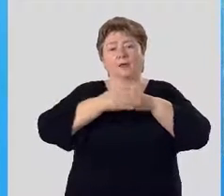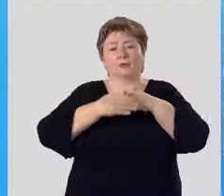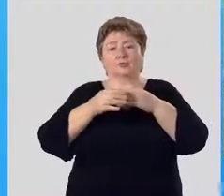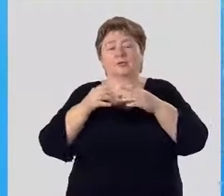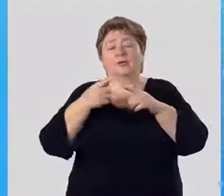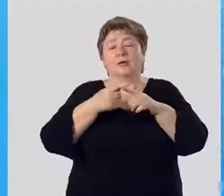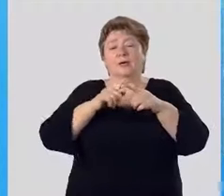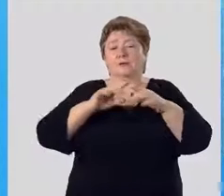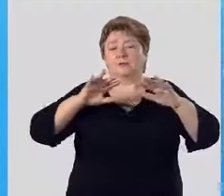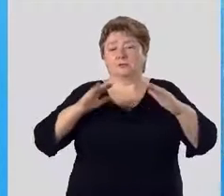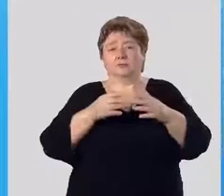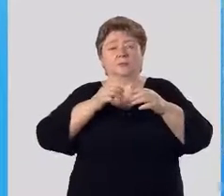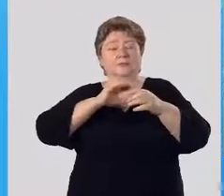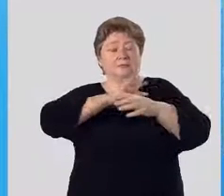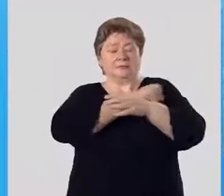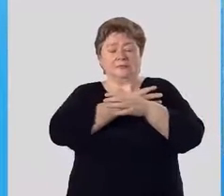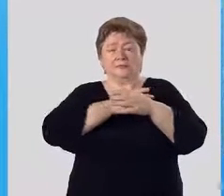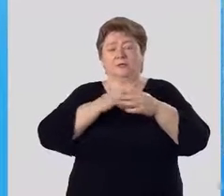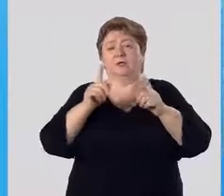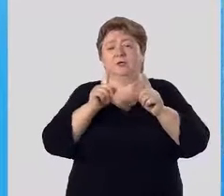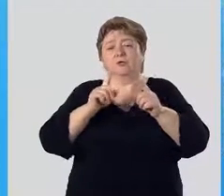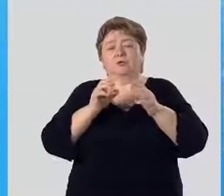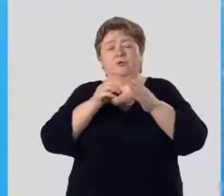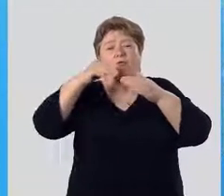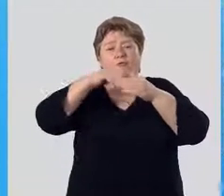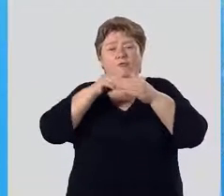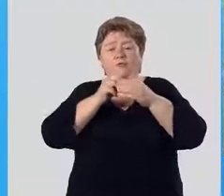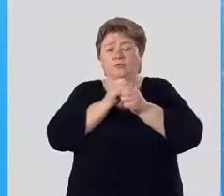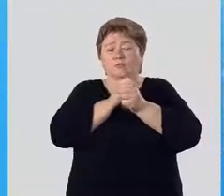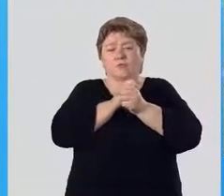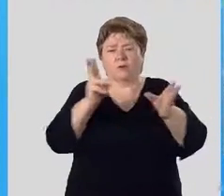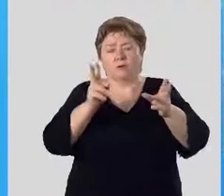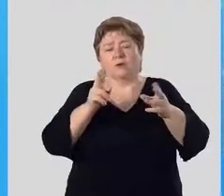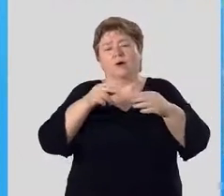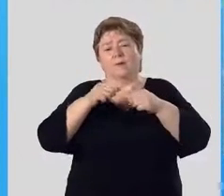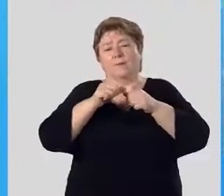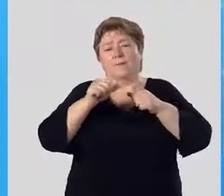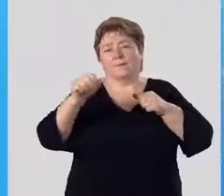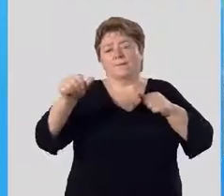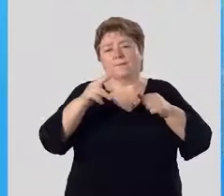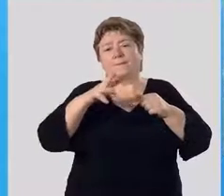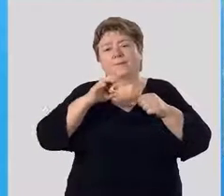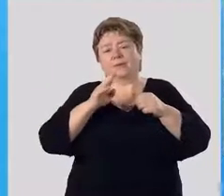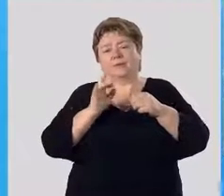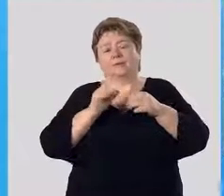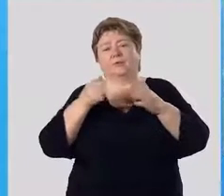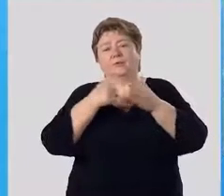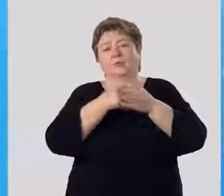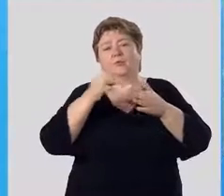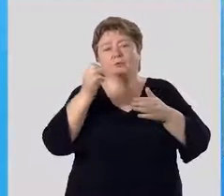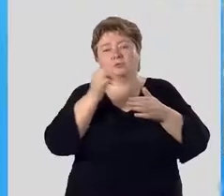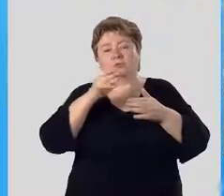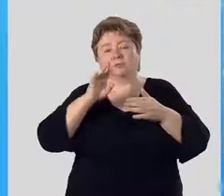Причем это происходит с такой силой, что содержимое отлетает на несколько метров примерно около 10.